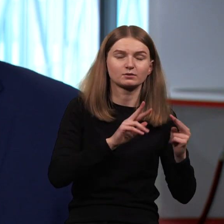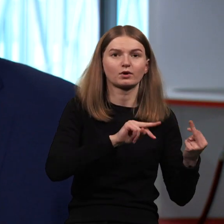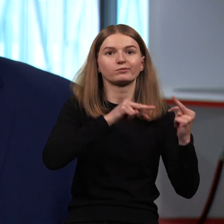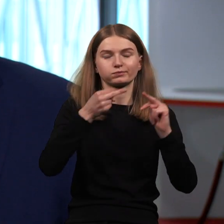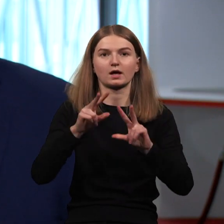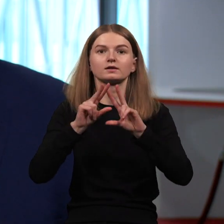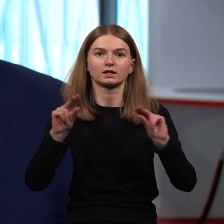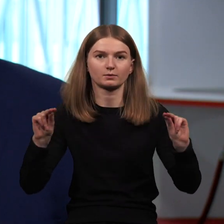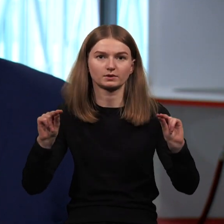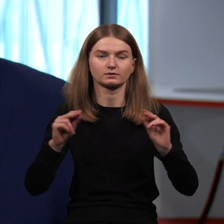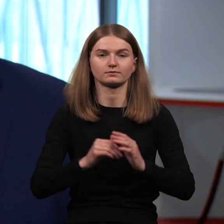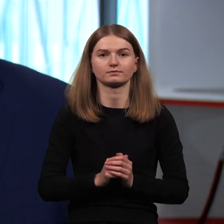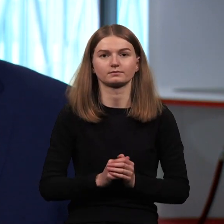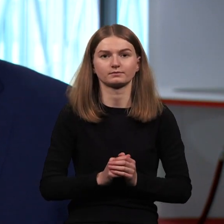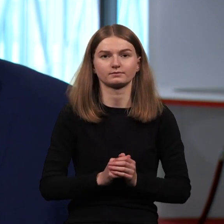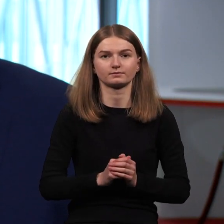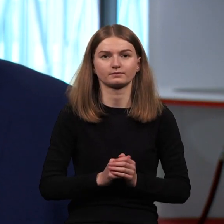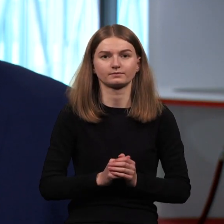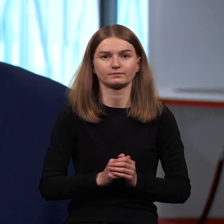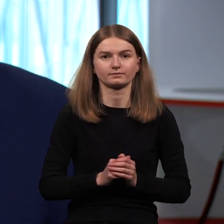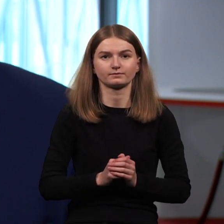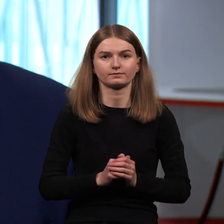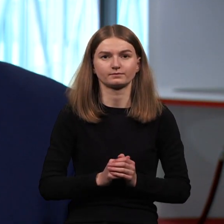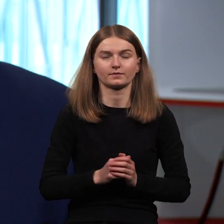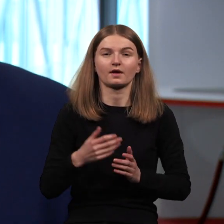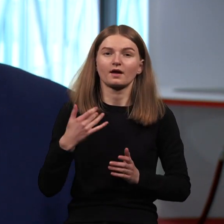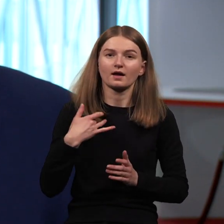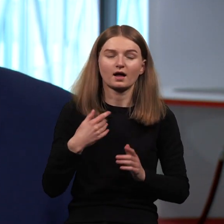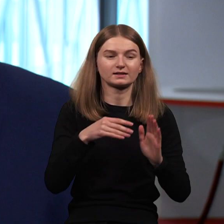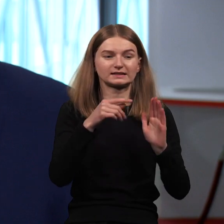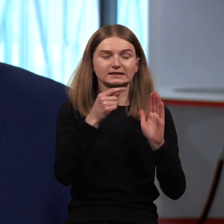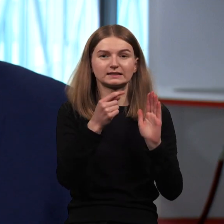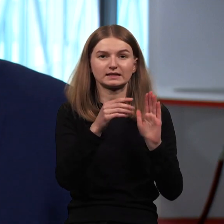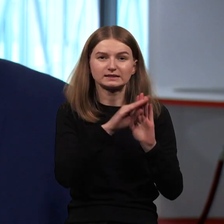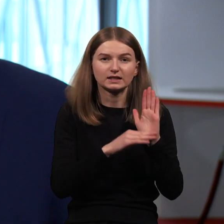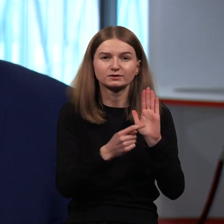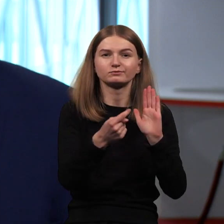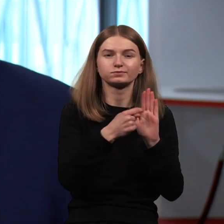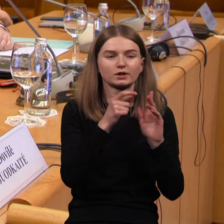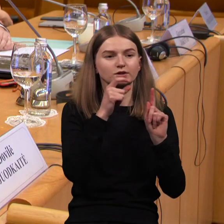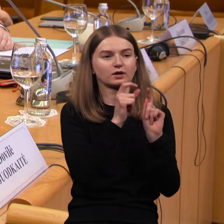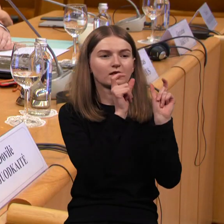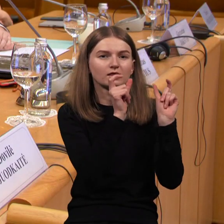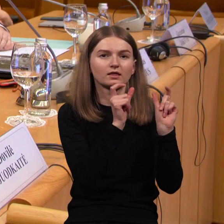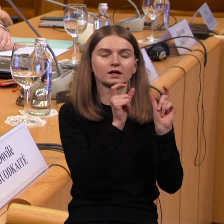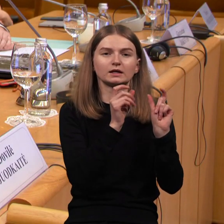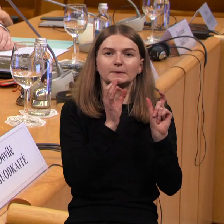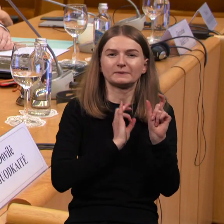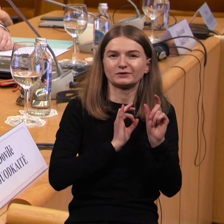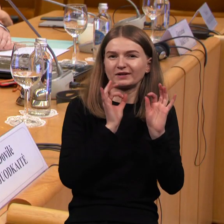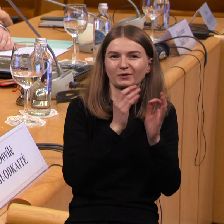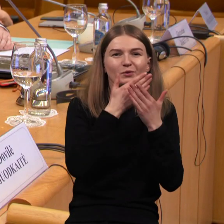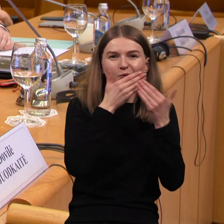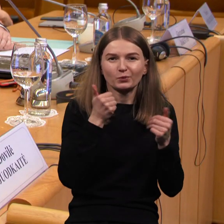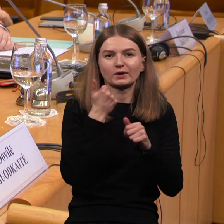kurie terminai ten nebuvo tiesingai panaudoti, tai mes jos pataisysim.